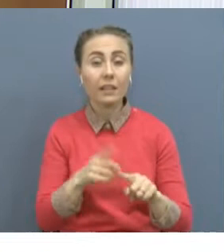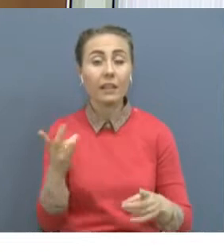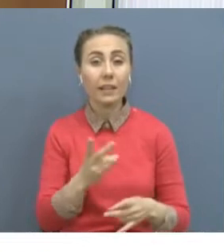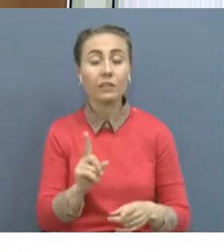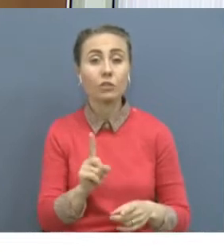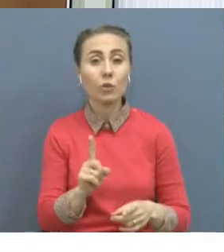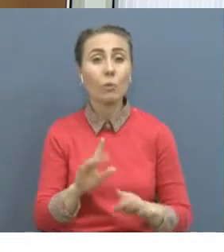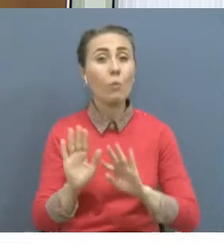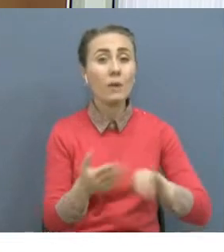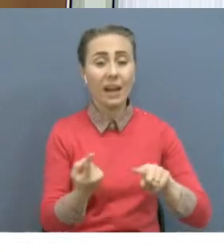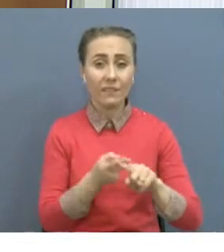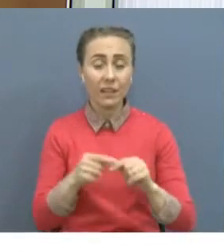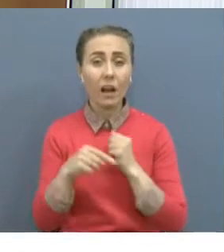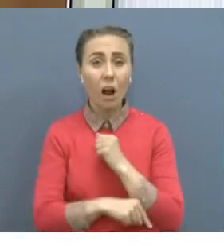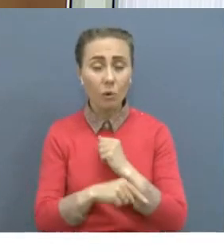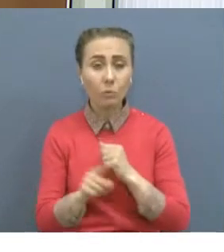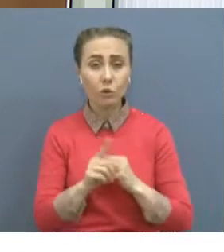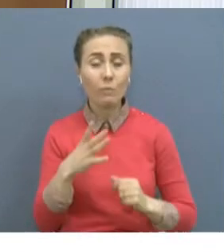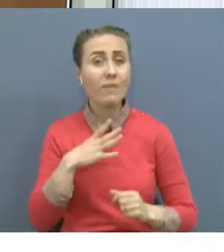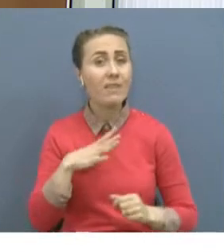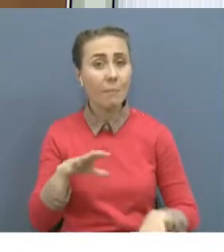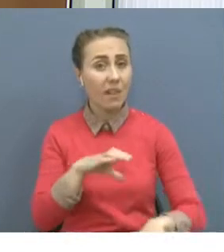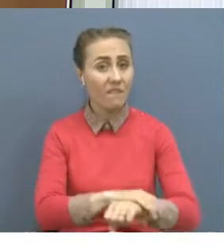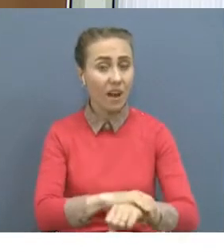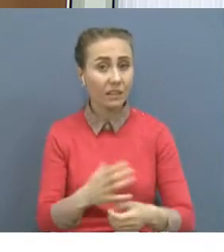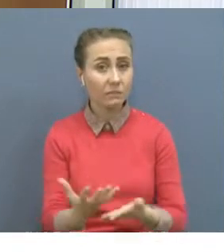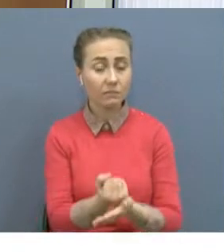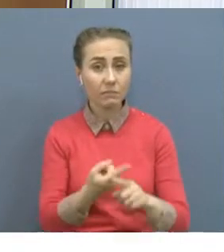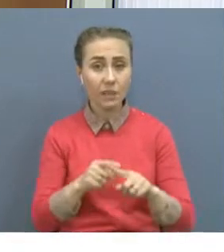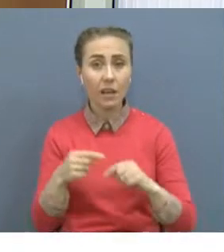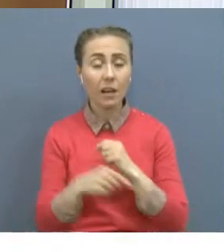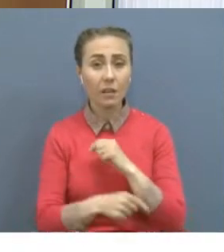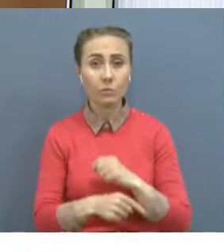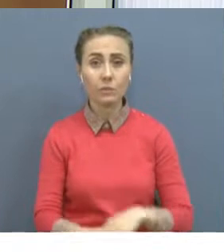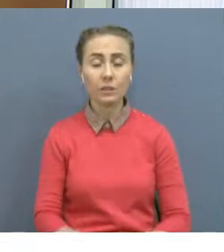адамдар нестейді, ақша беріп, сонышынен көмікті сұстын адамдар үздеге бастай.